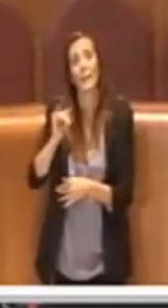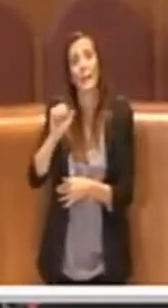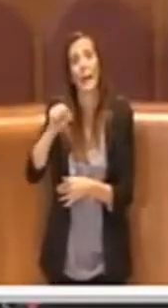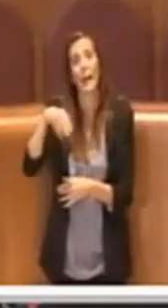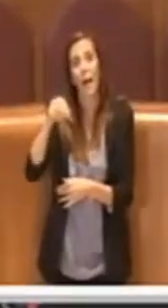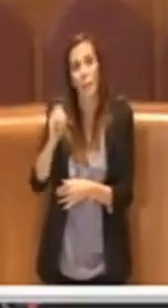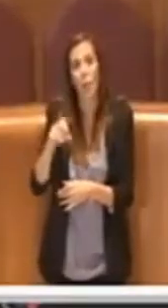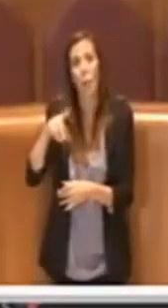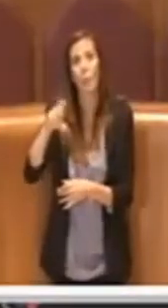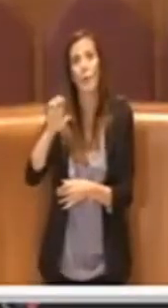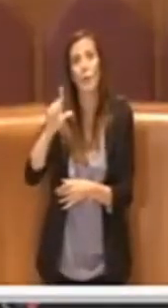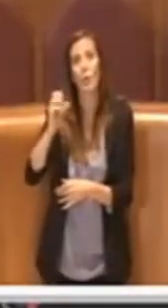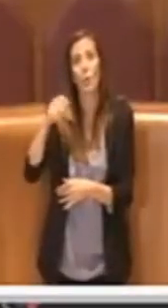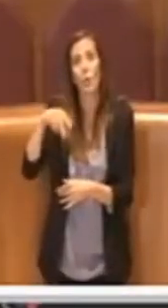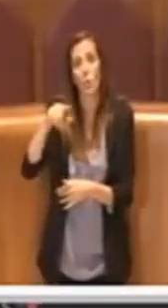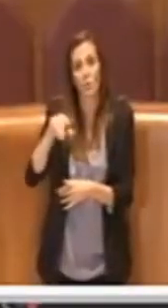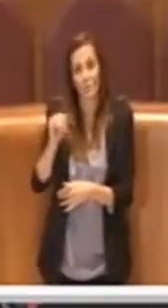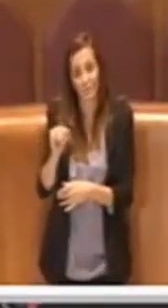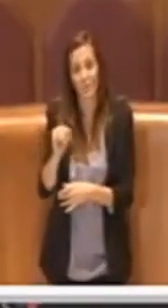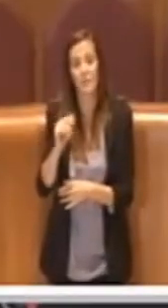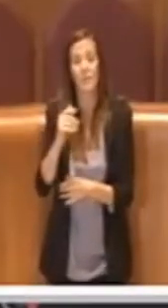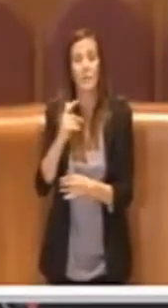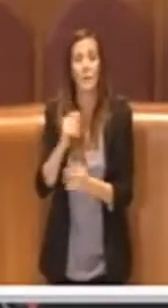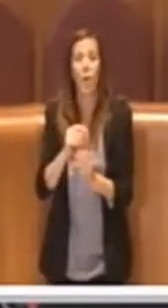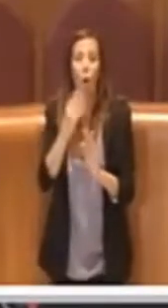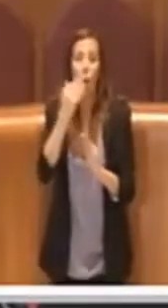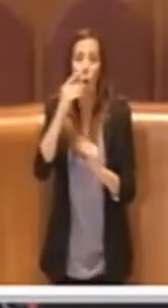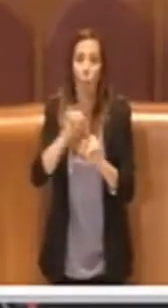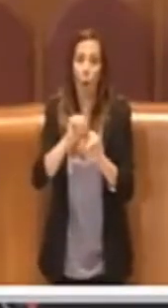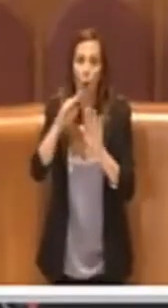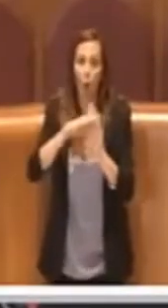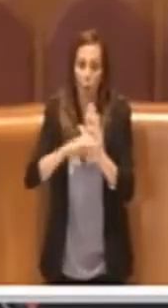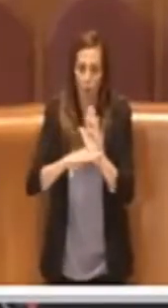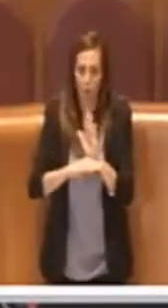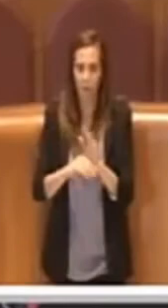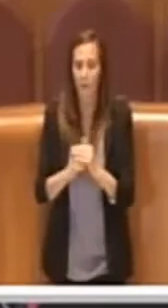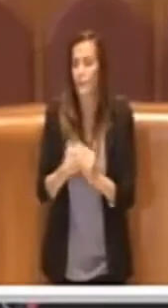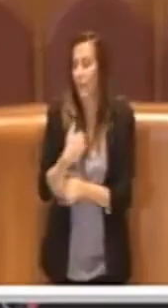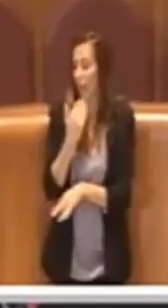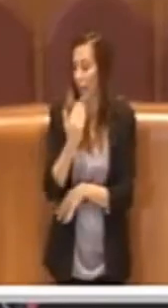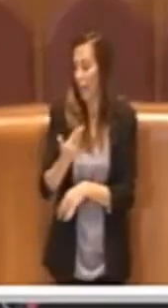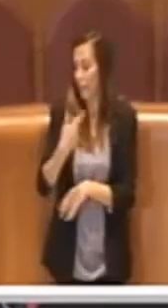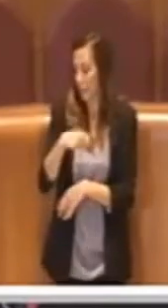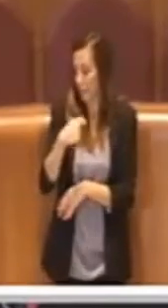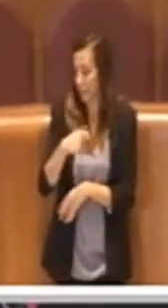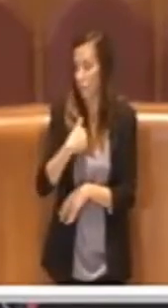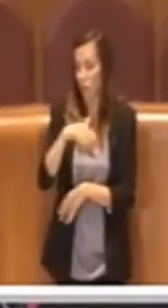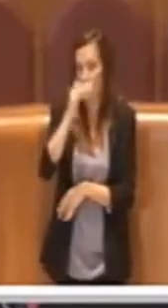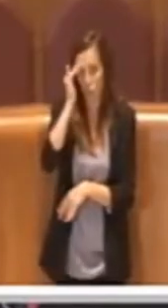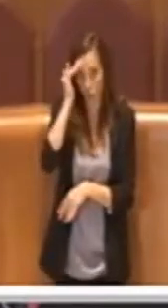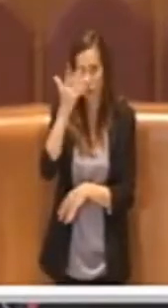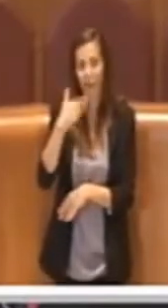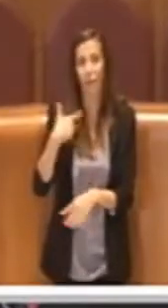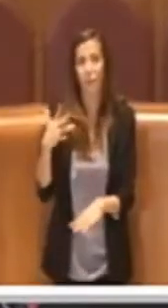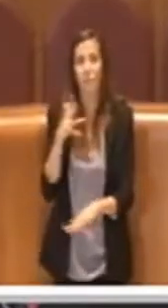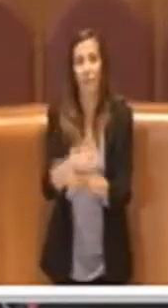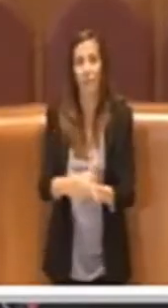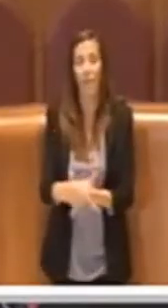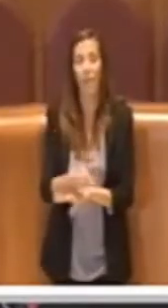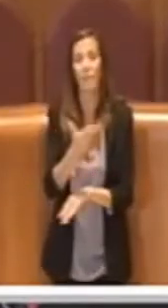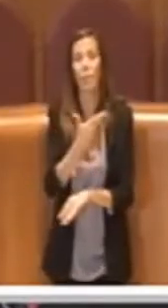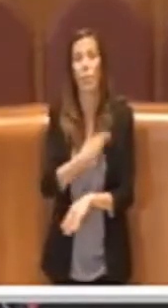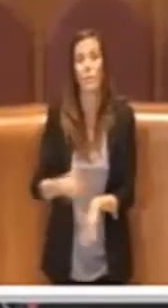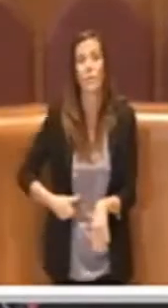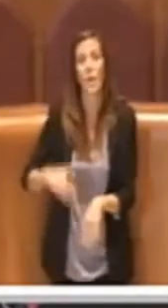Grazie Presidente, ho ascoltato l'intervento del Consigliere Bordoni, capisco il